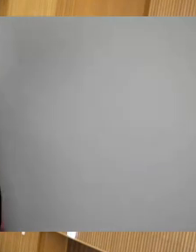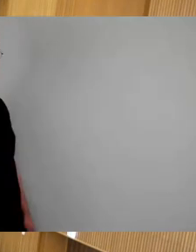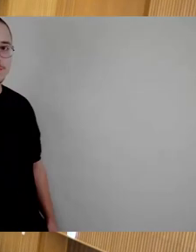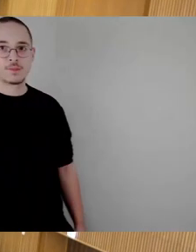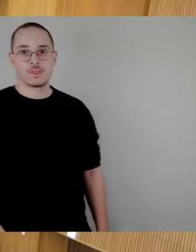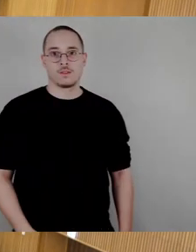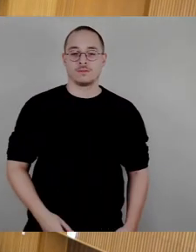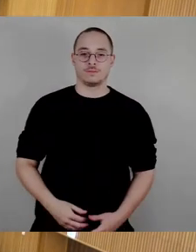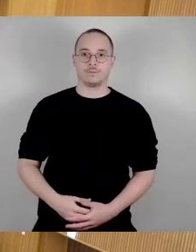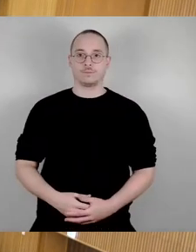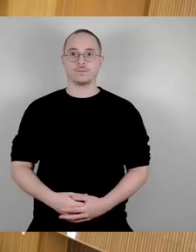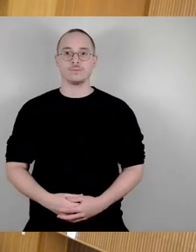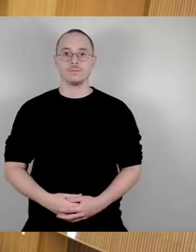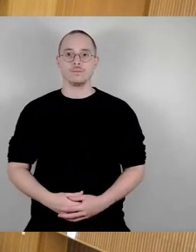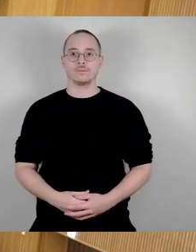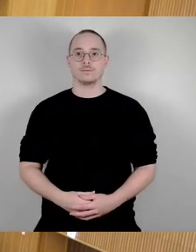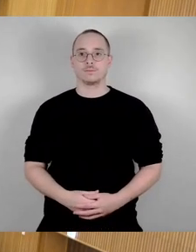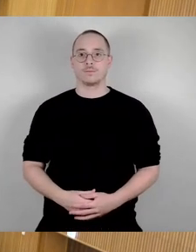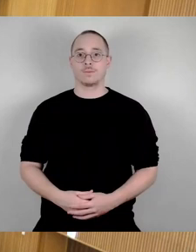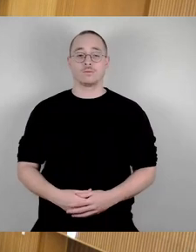So, wir setzen fort mit der CDU-Fraktion. Herr Schmidt.